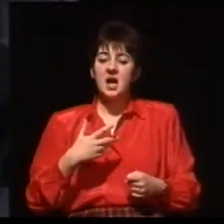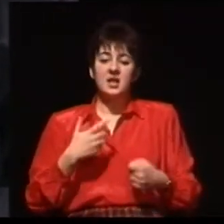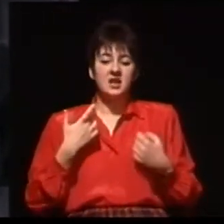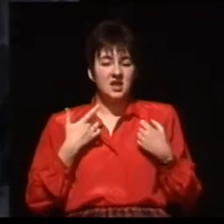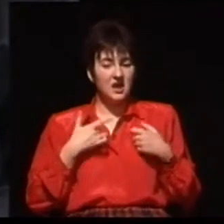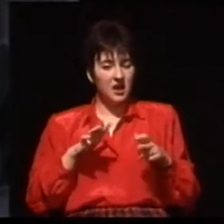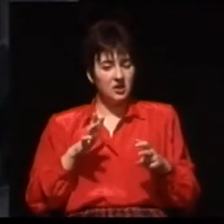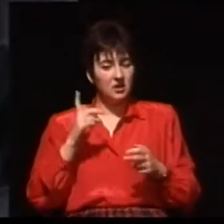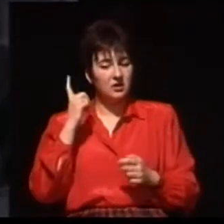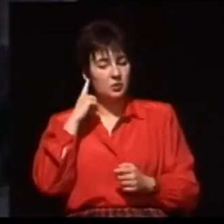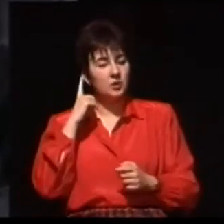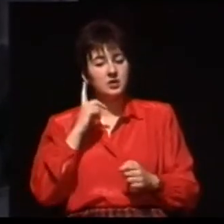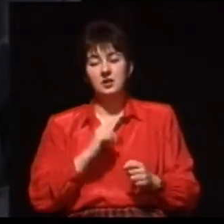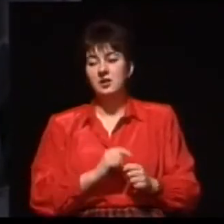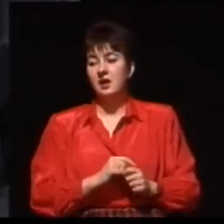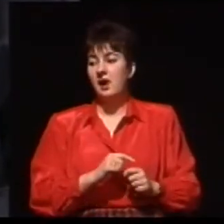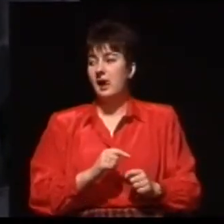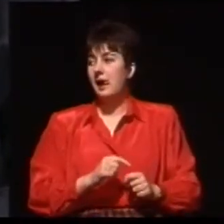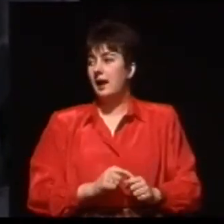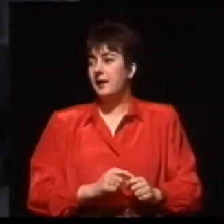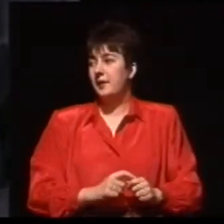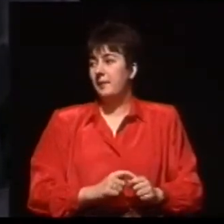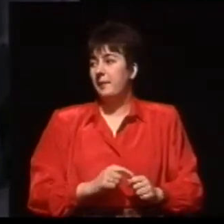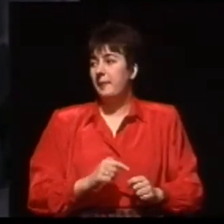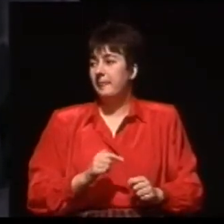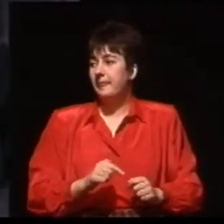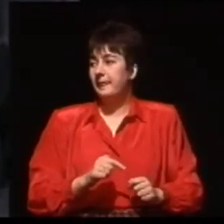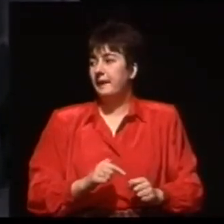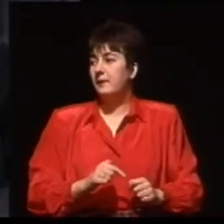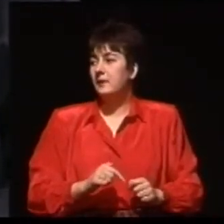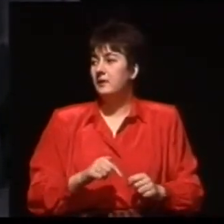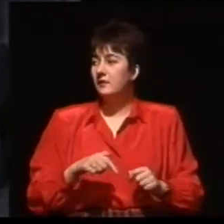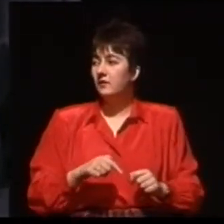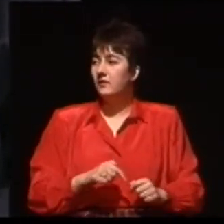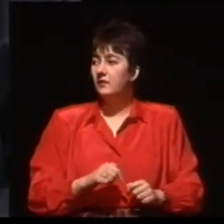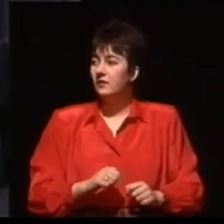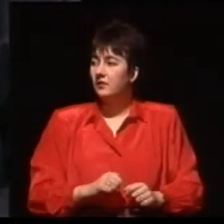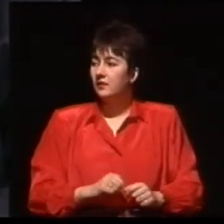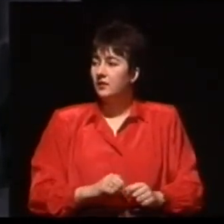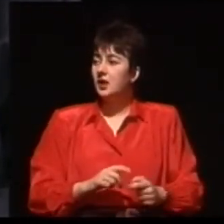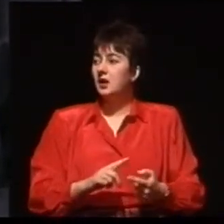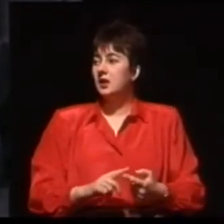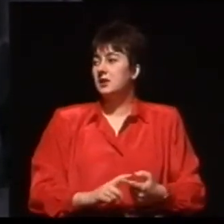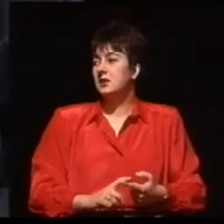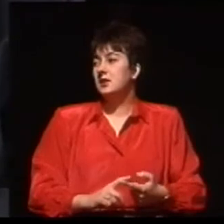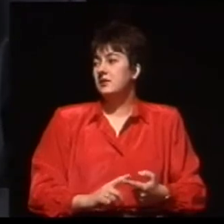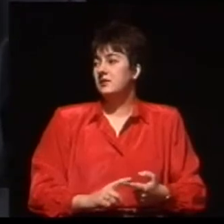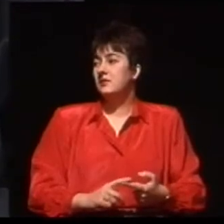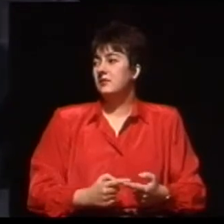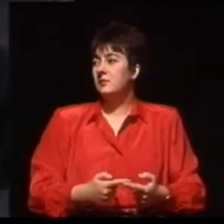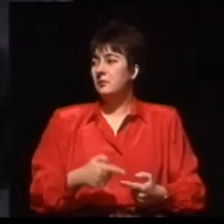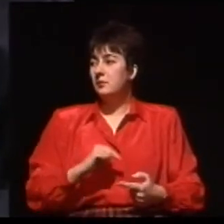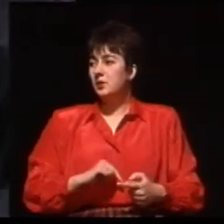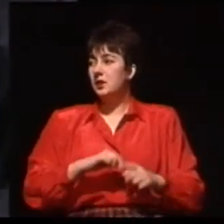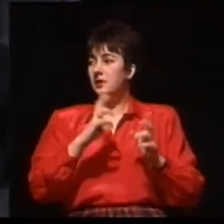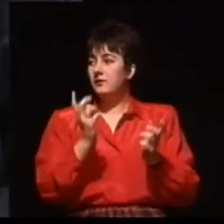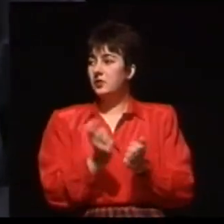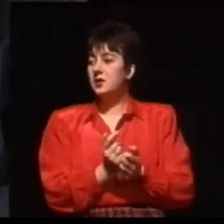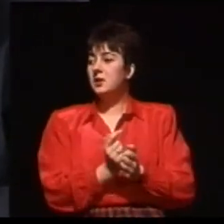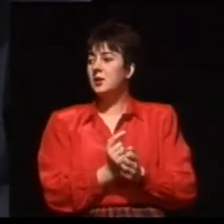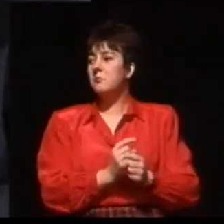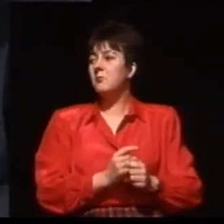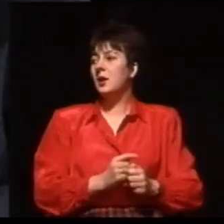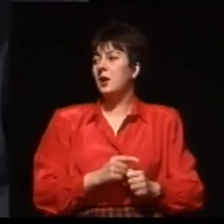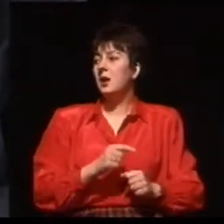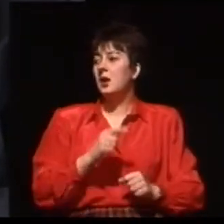operujemy dzieci, bo tylko dzieci z głuchotą wrodzoną bądź nabytą wcześniej przed wykształceniem mowy, czyli te,